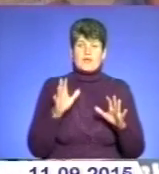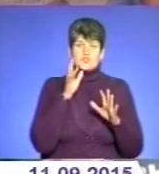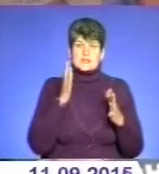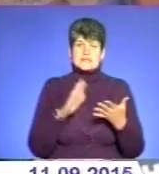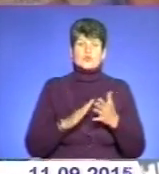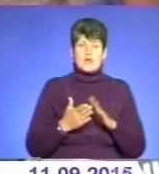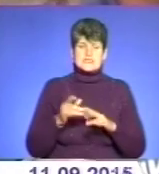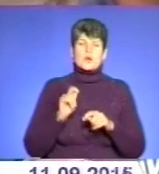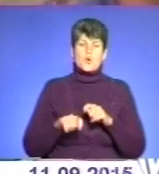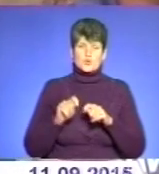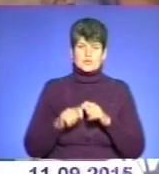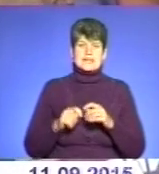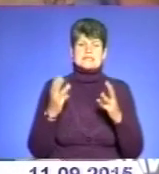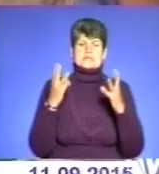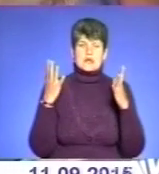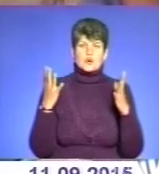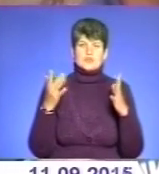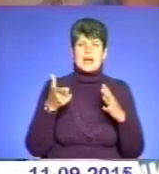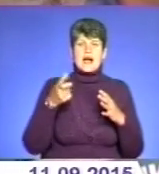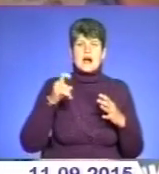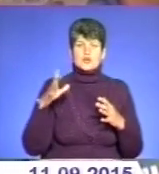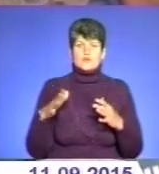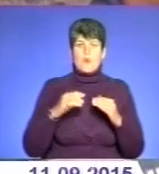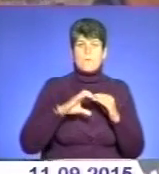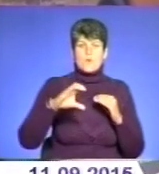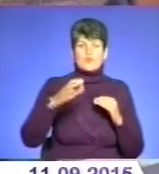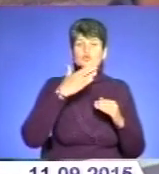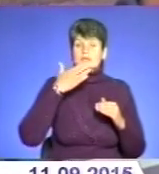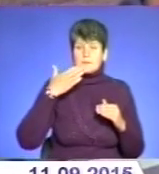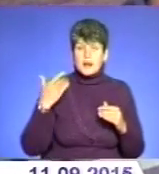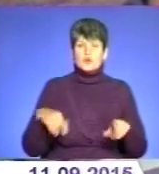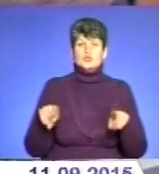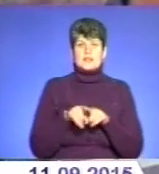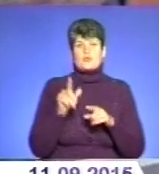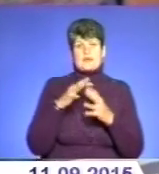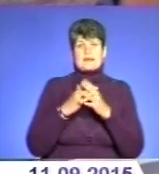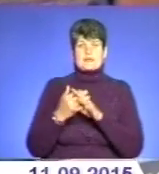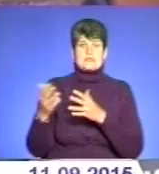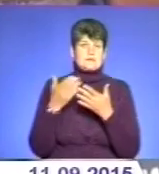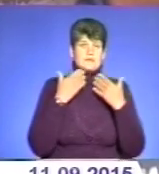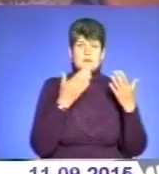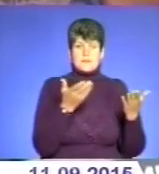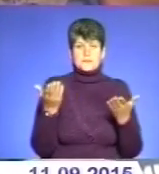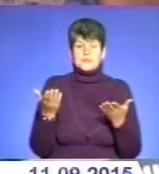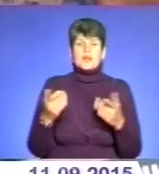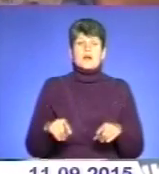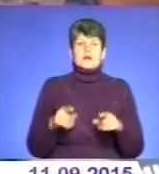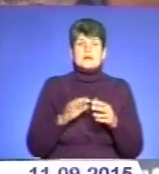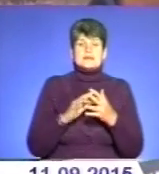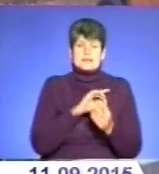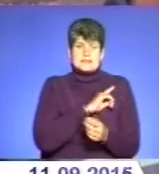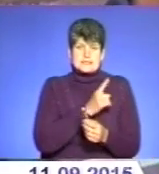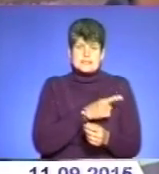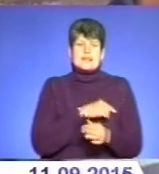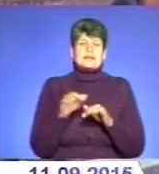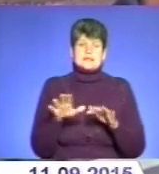контрольована, загрози для газового проводу немає, так само, як немає загрози для населених пунктів. Сил та засобів пожежно-рятувальних підрозділів